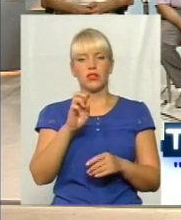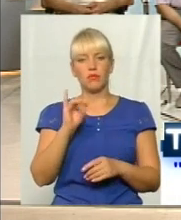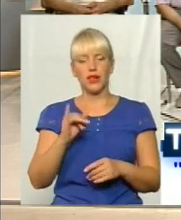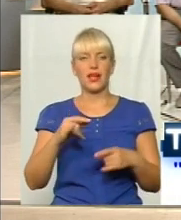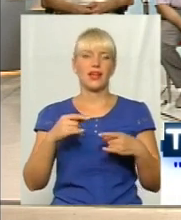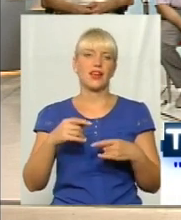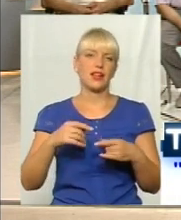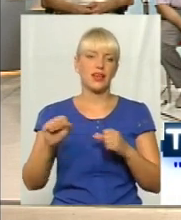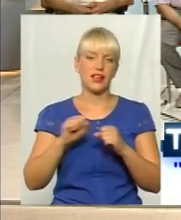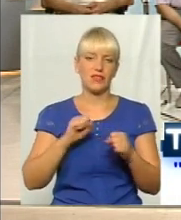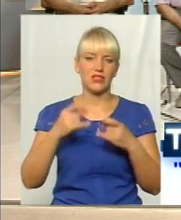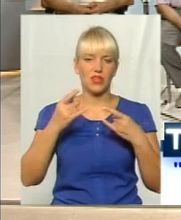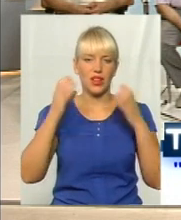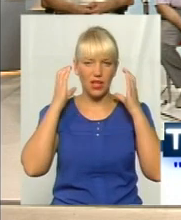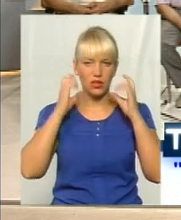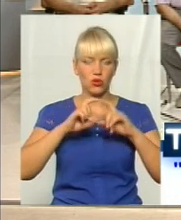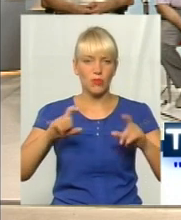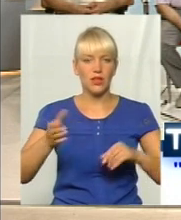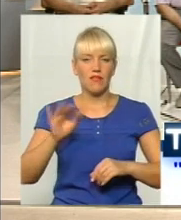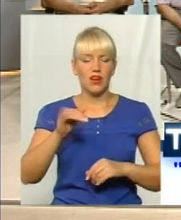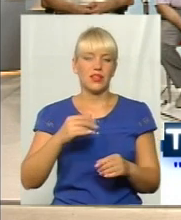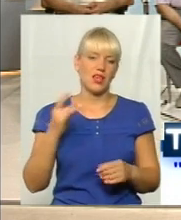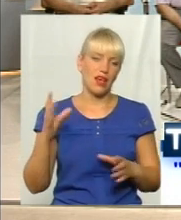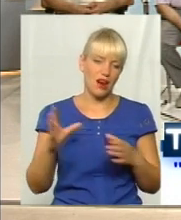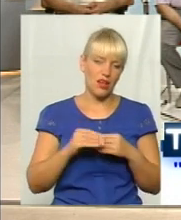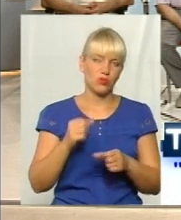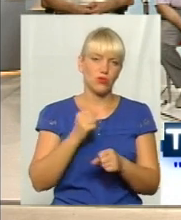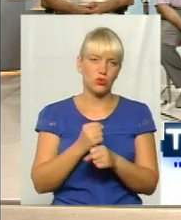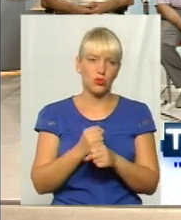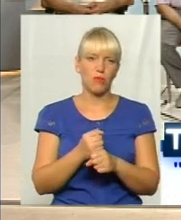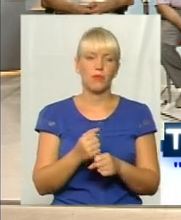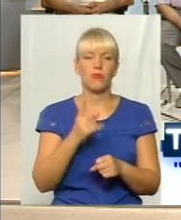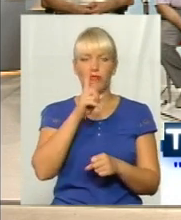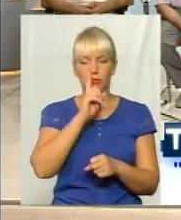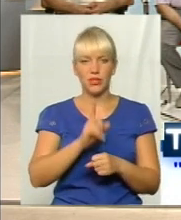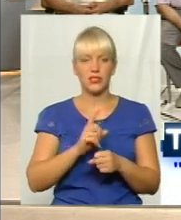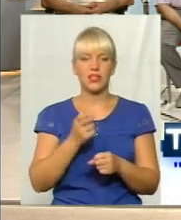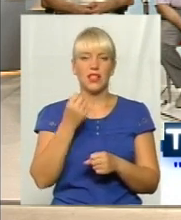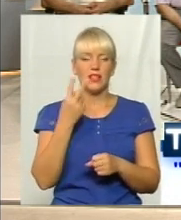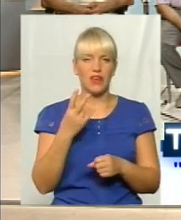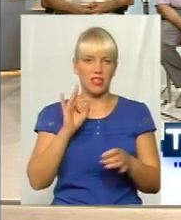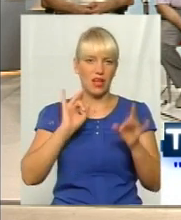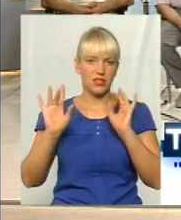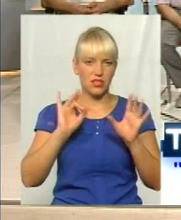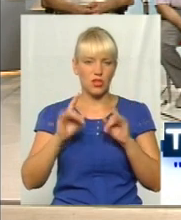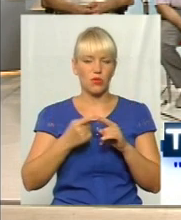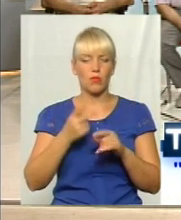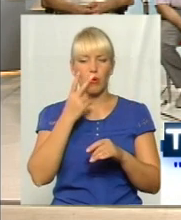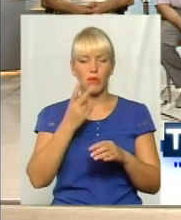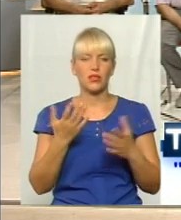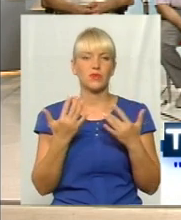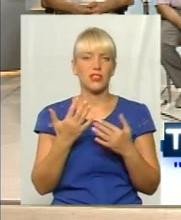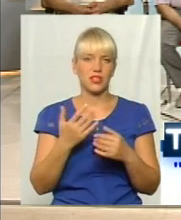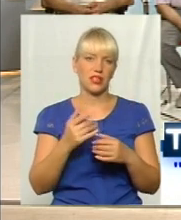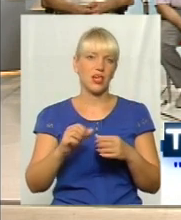давайте разом зробимо в місяць по одному ролику, 12 промо-роликів, і побачити, наскільки суспільство буде толерантніше, наскільки